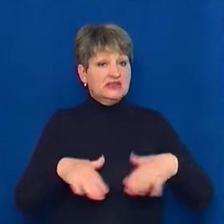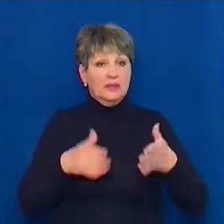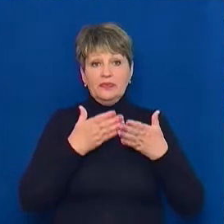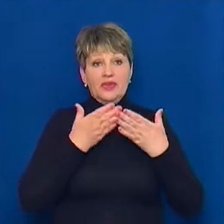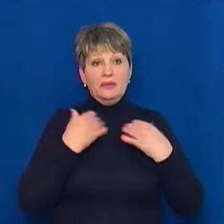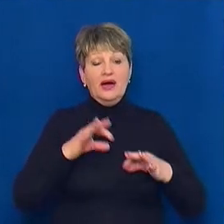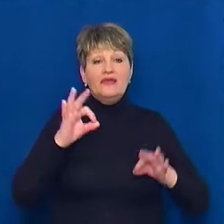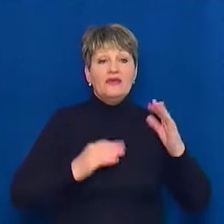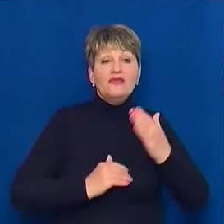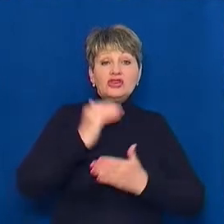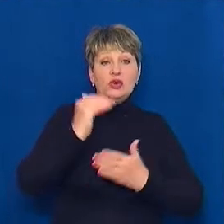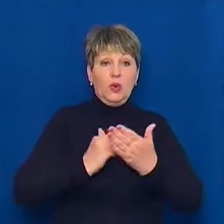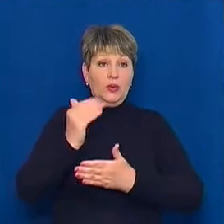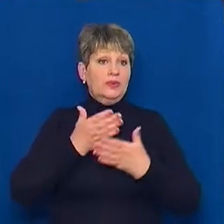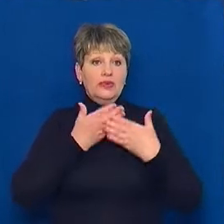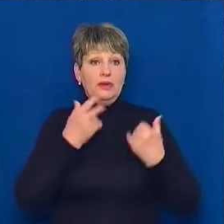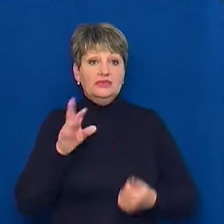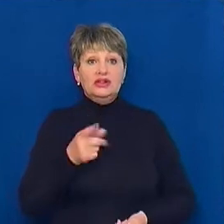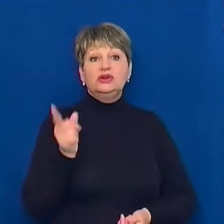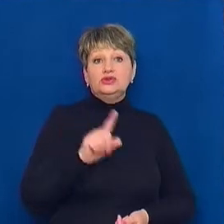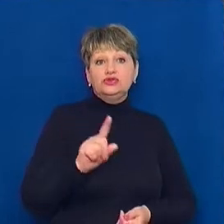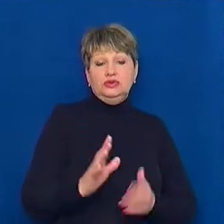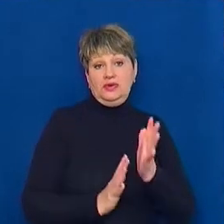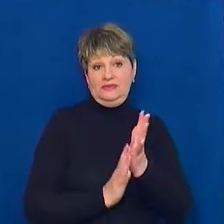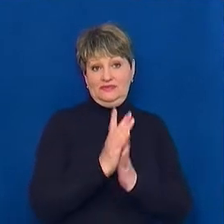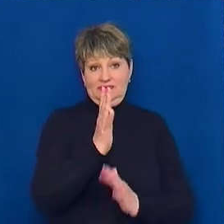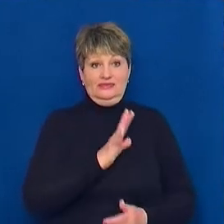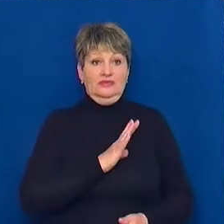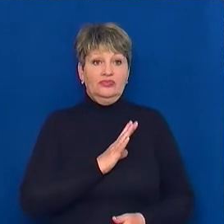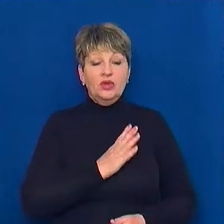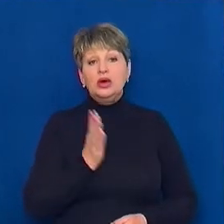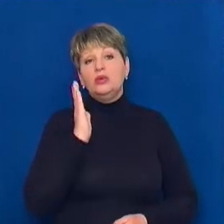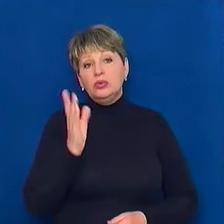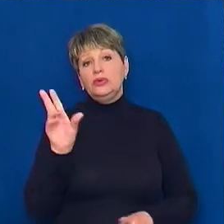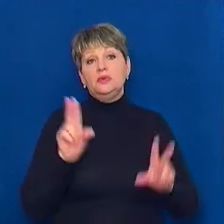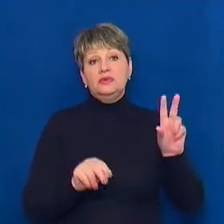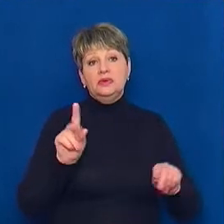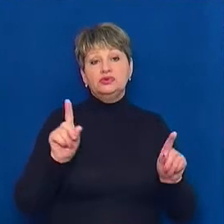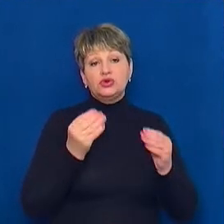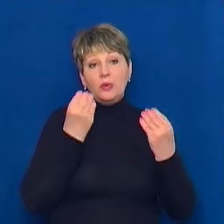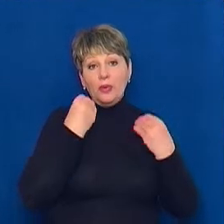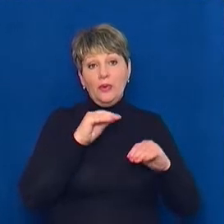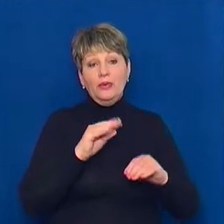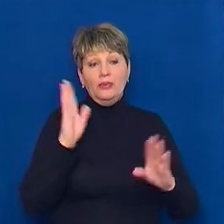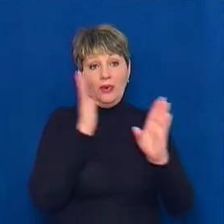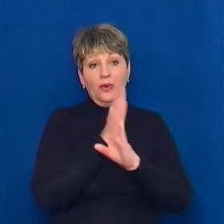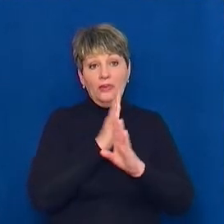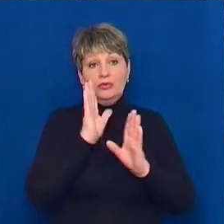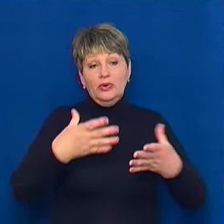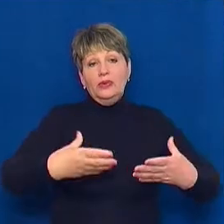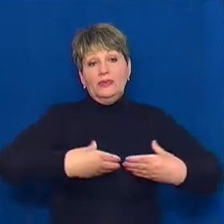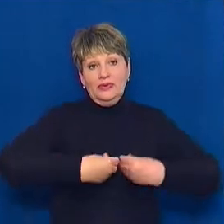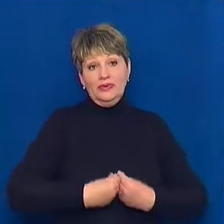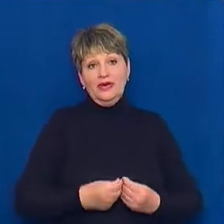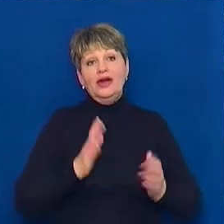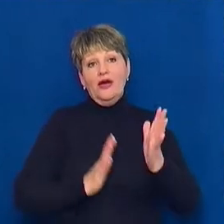високих температур для того, щоб рослини росли. Будемо сподіватися, що в покращому погодні умови будуть нам супустувати і ми